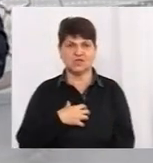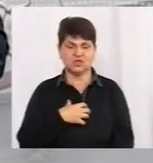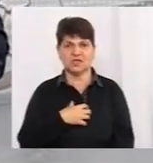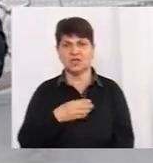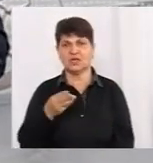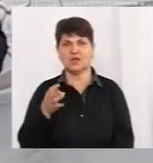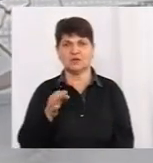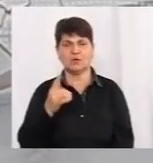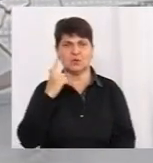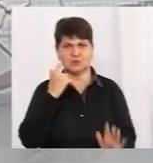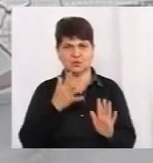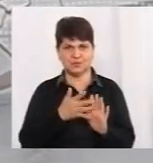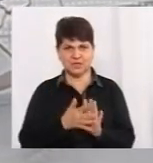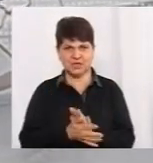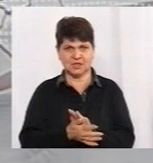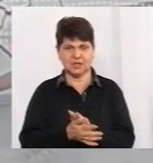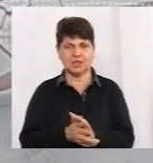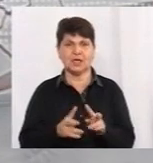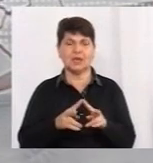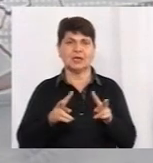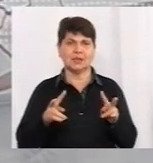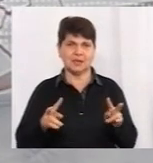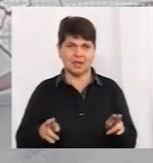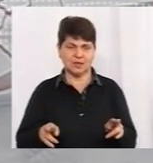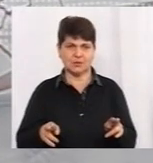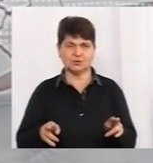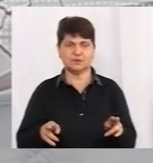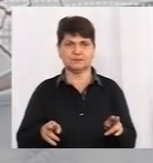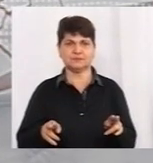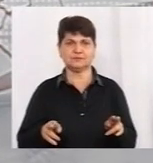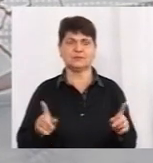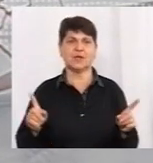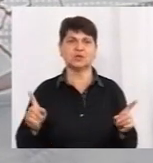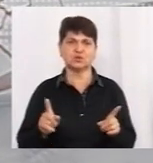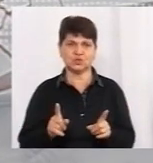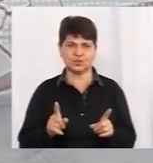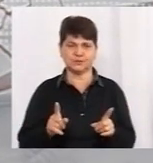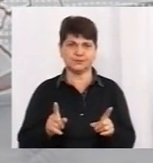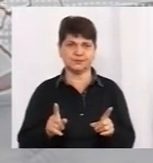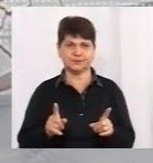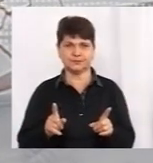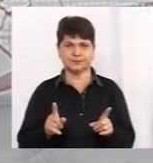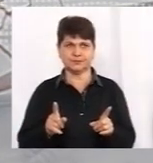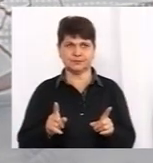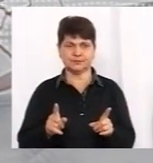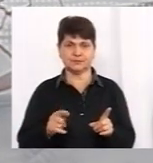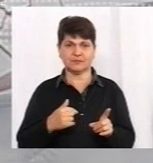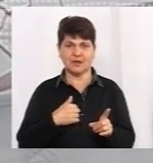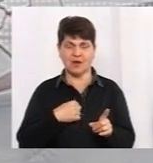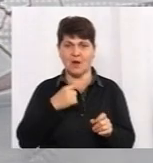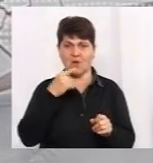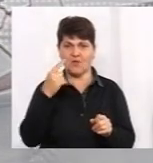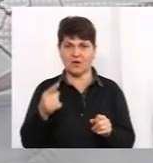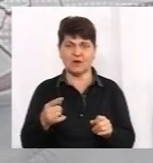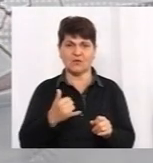розуміти. Також, що, як я говорив, що